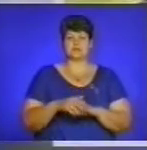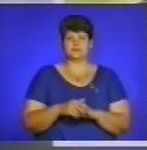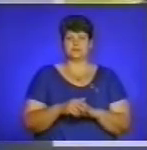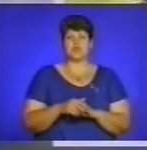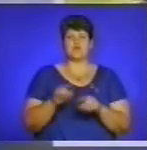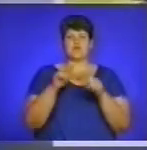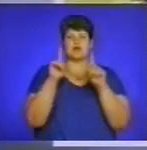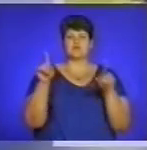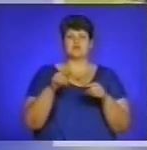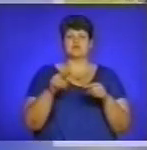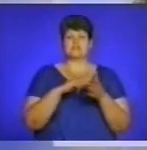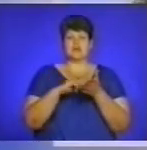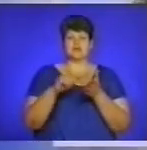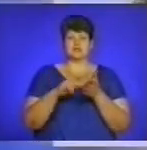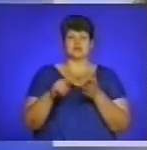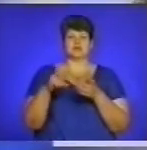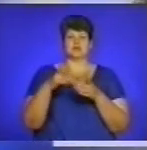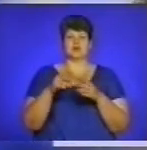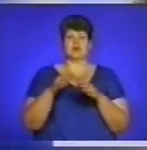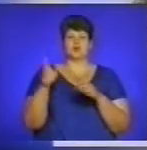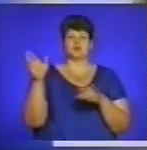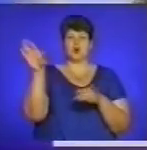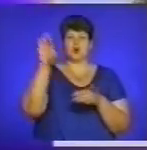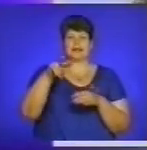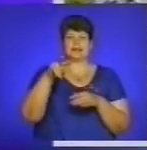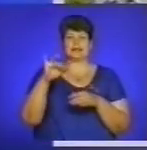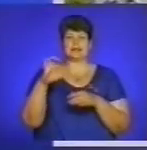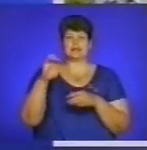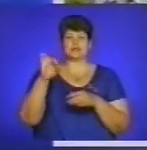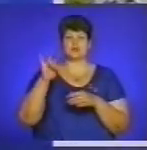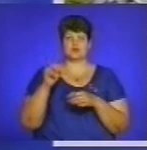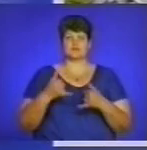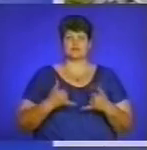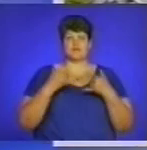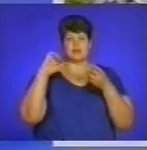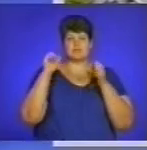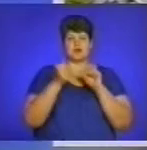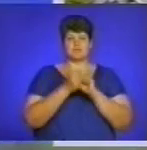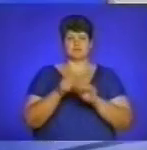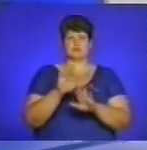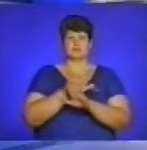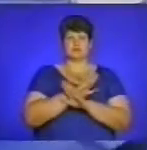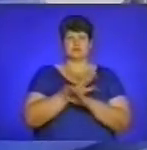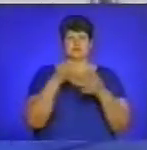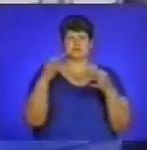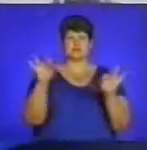Музика Горіли соня у Бережанському районі, вшанували пам'ять полеглих за волю Незалежної України.